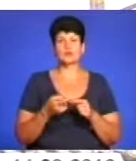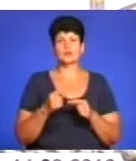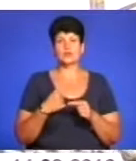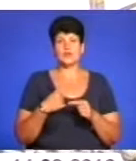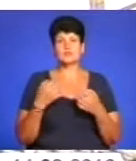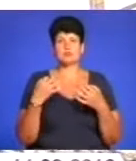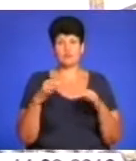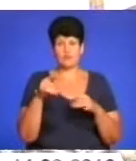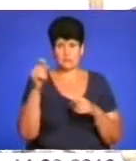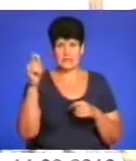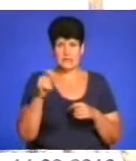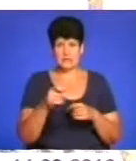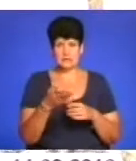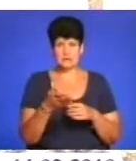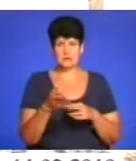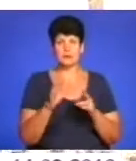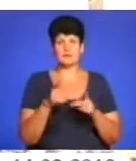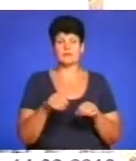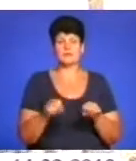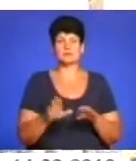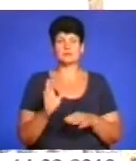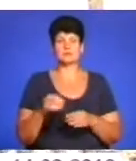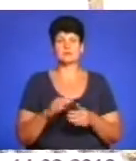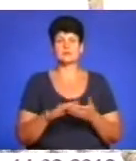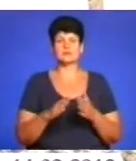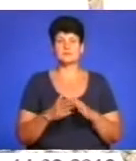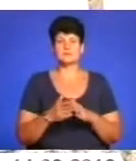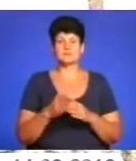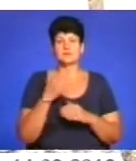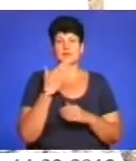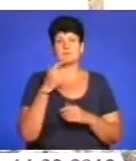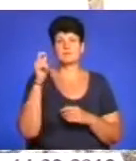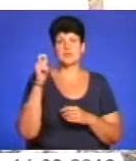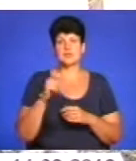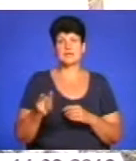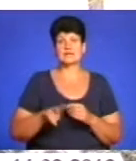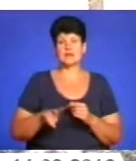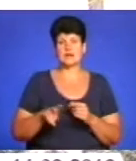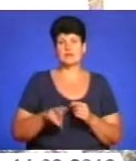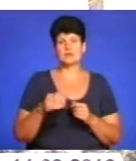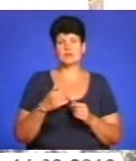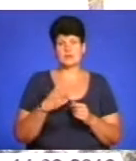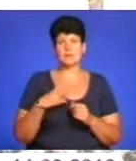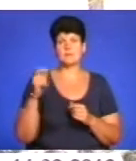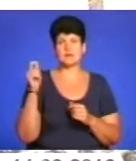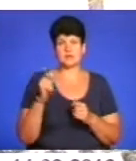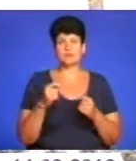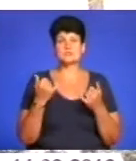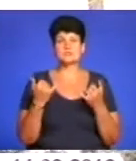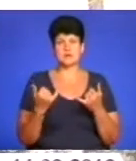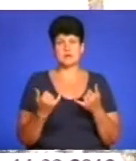пустять, ви приїдете? Як ви збираєтеся вирішувати ситуацію? Зараз директор під'їде. Я під'їду зараз.